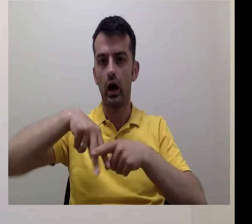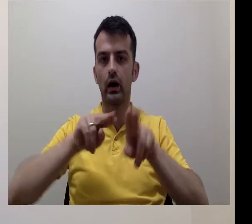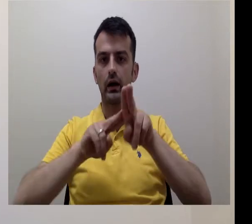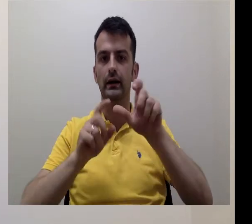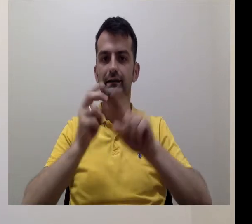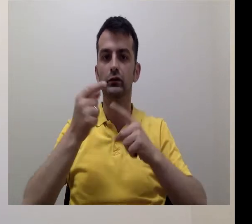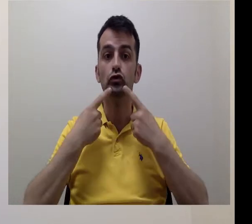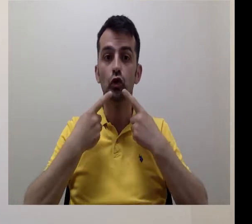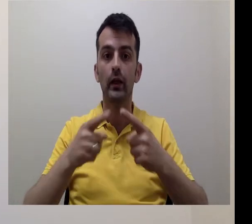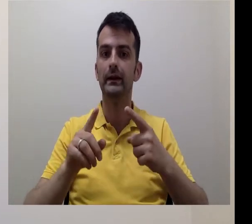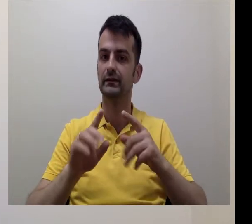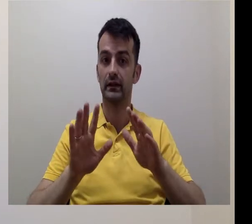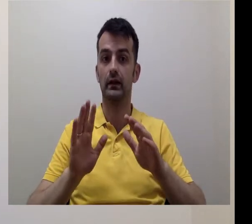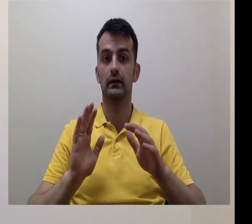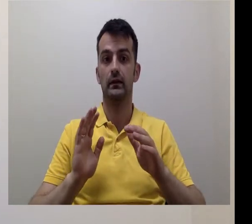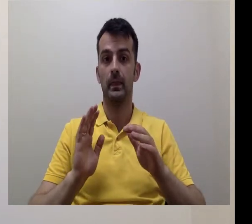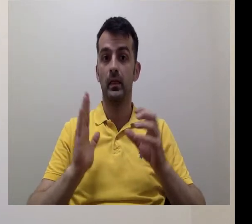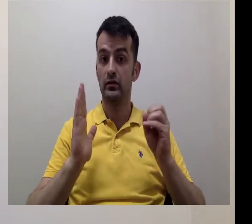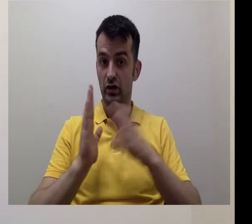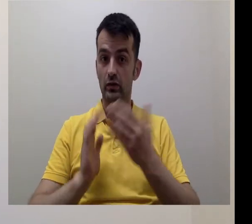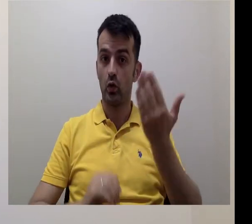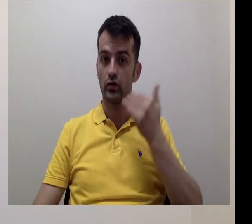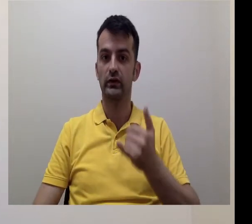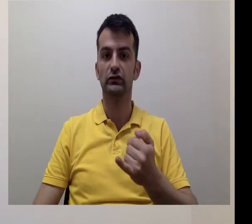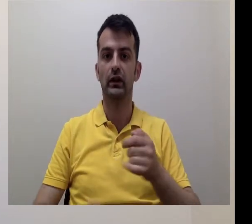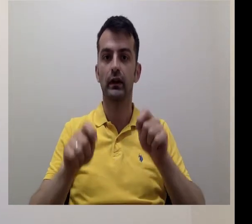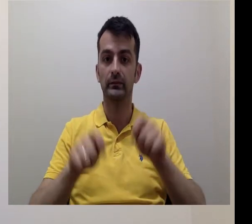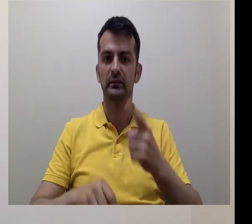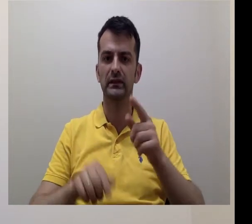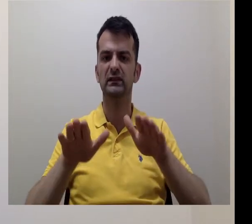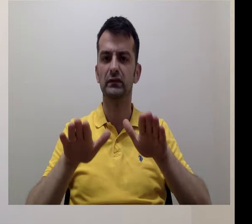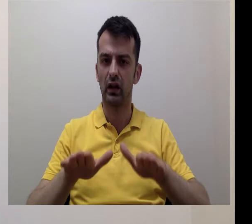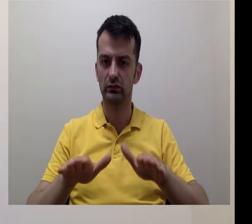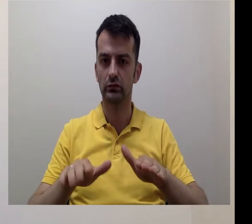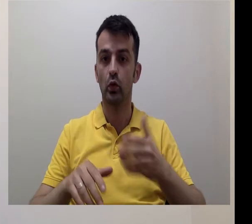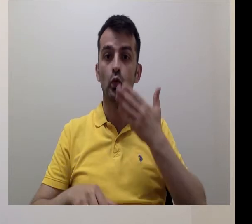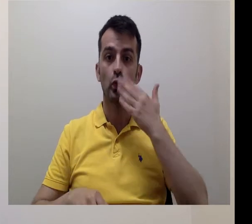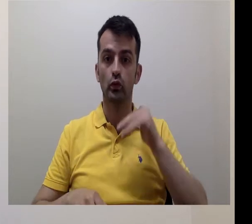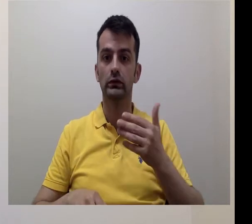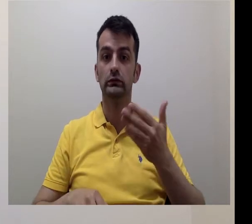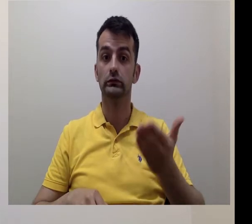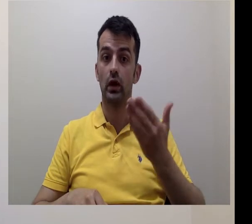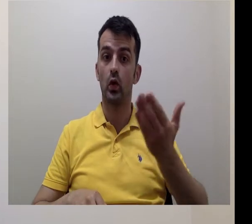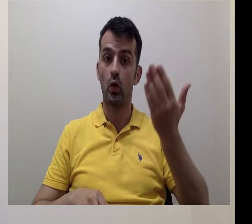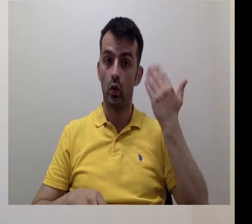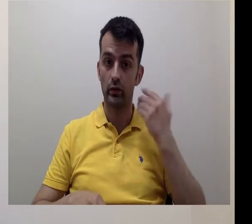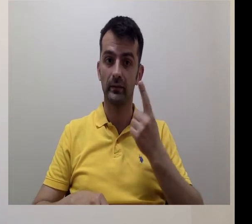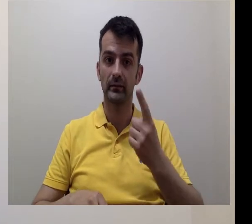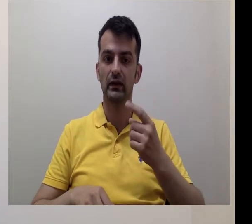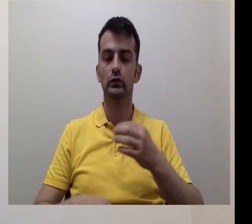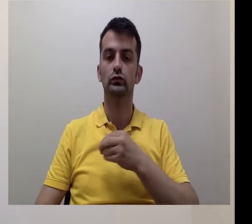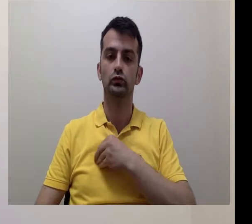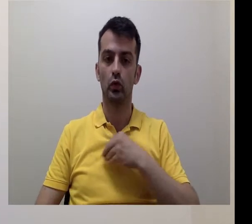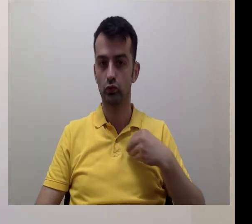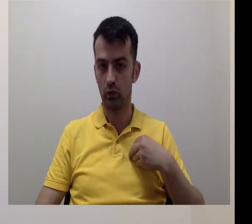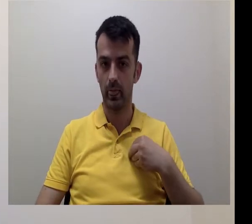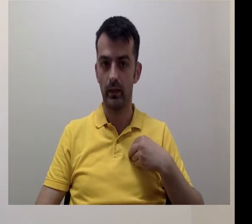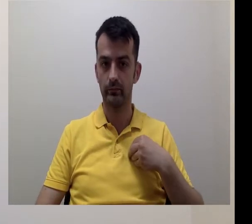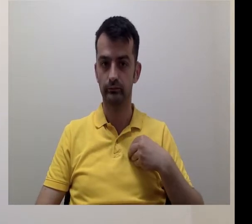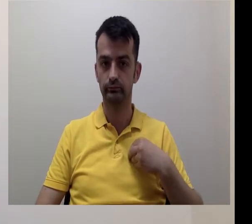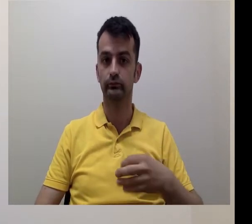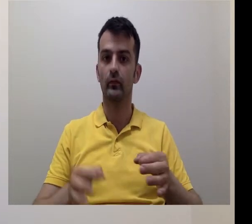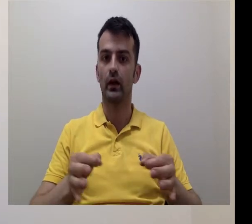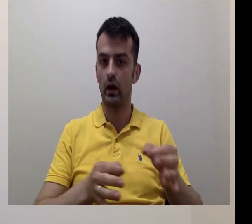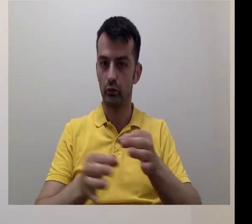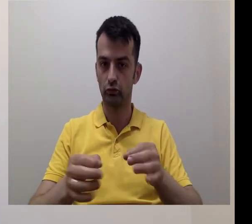vücudumuza yerleştirilen metaller sağlamanız açısından problem oluşturulabilir. Magnetik rezonans cihazına